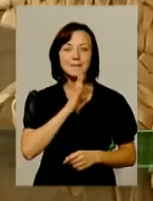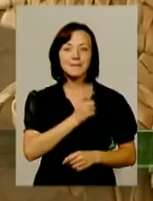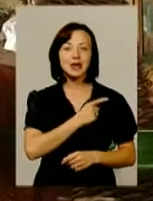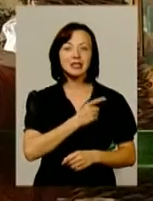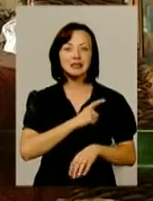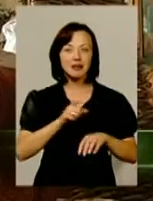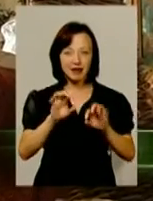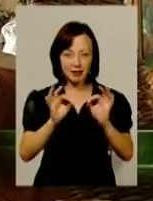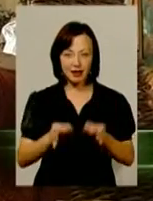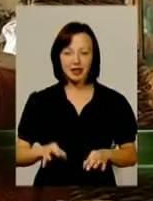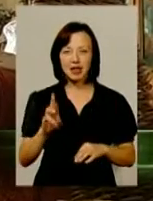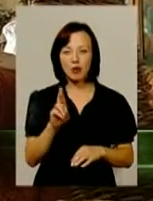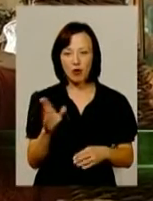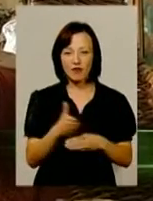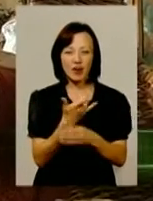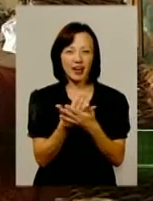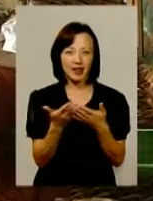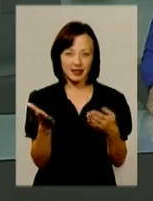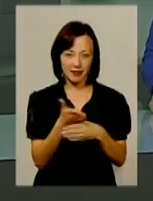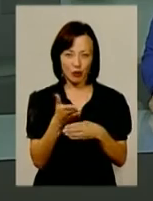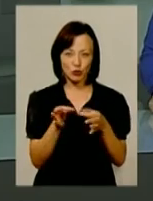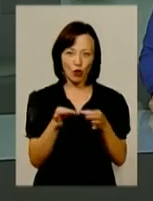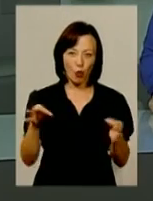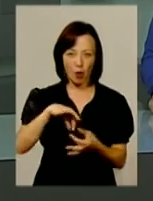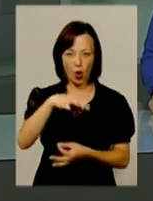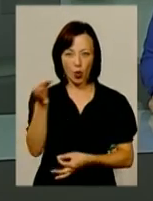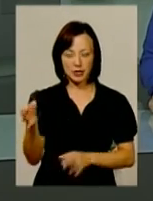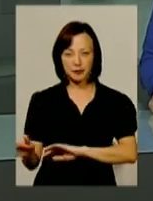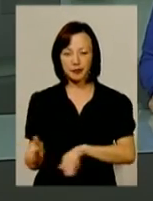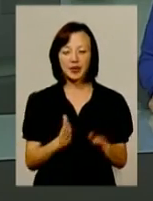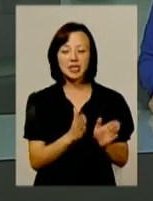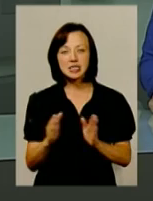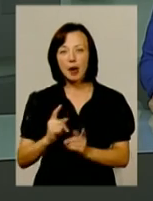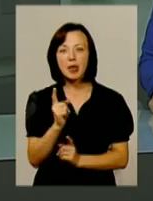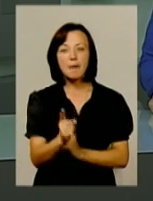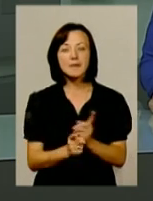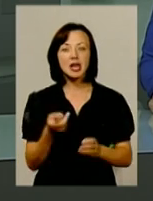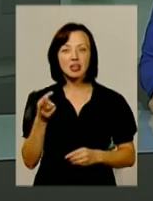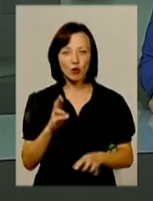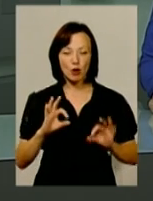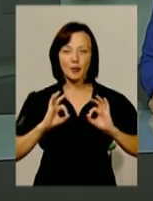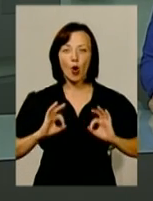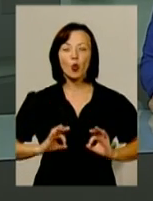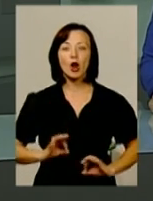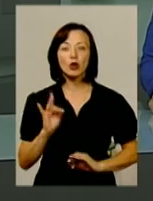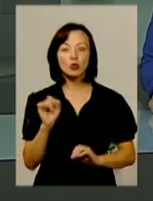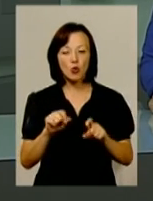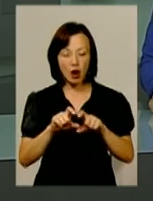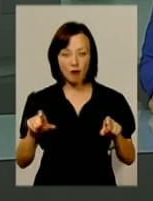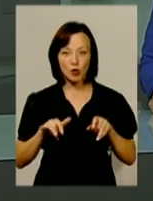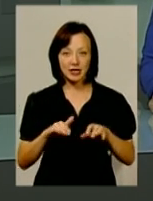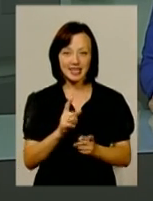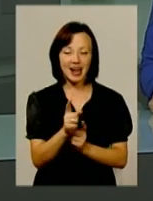виготовляє вироби з лози, рогози та соломи. Системні перетворення. Прокуратура у процесі реформування.